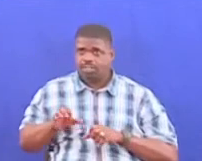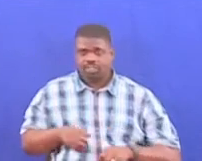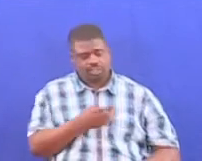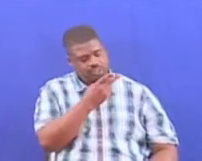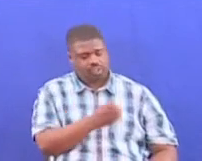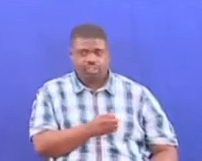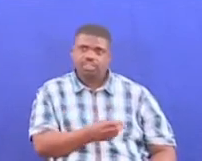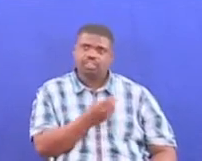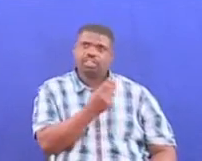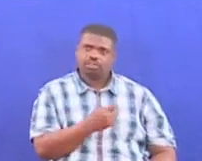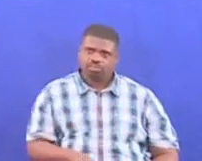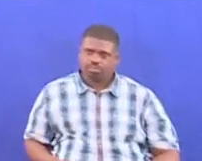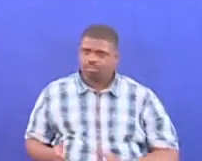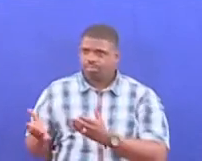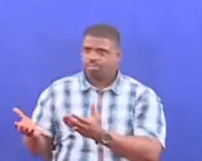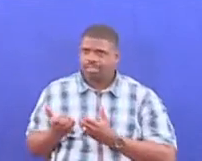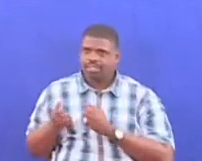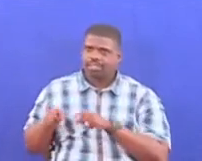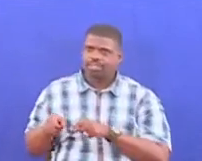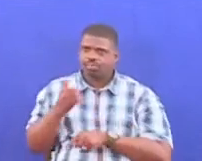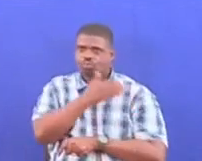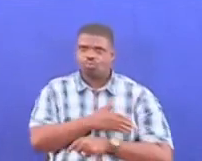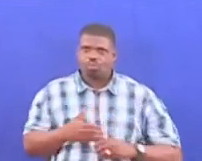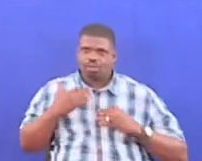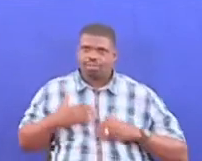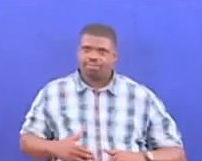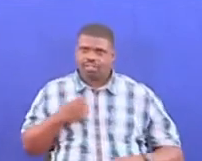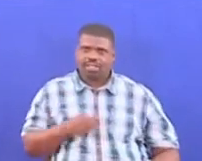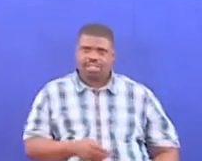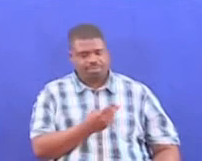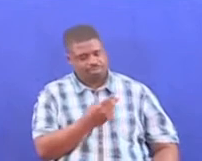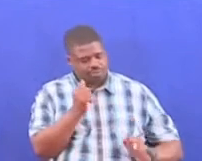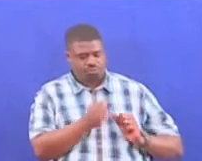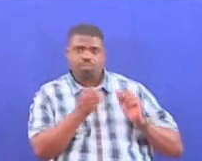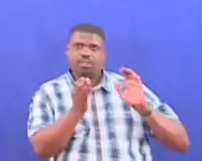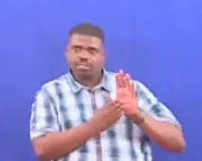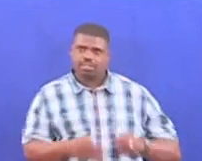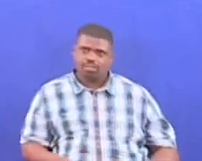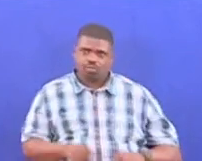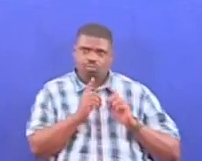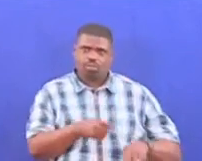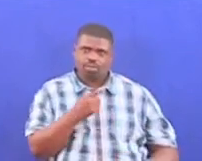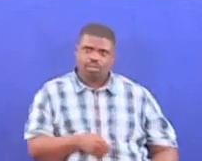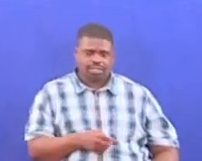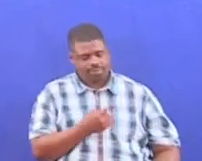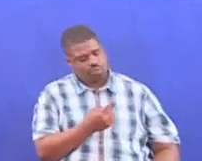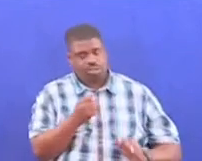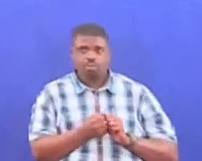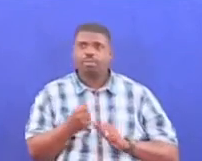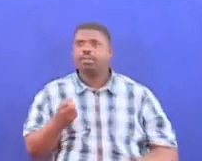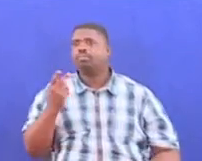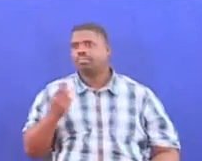tatu maitaji ya udumu wa afya ni lakimbili kuminatisa waliopo lakimoja